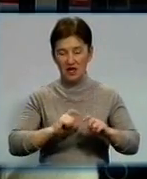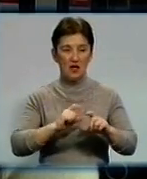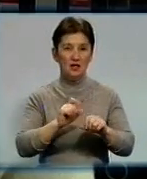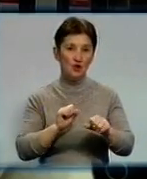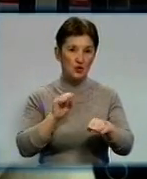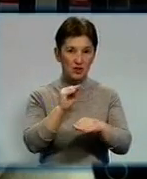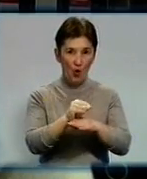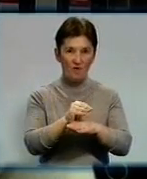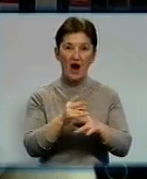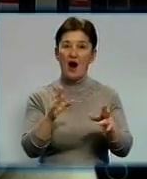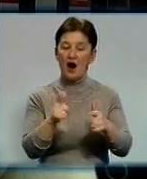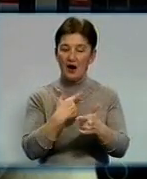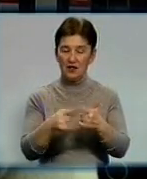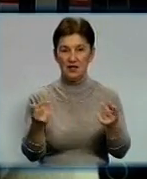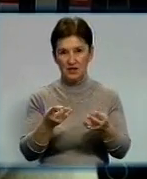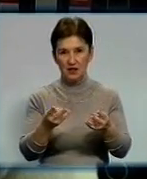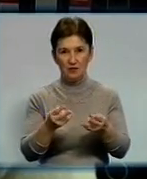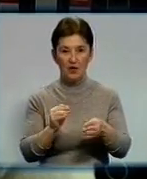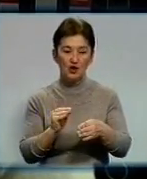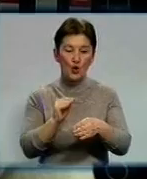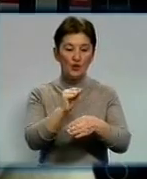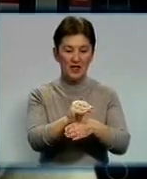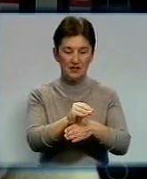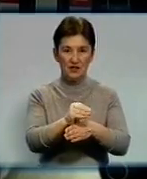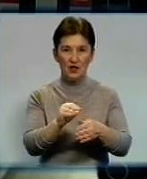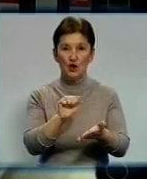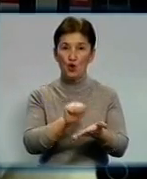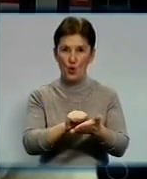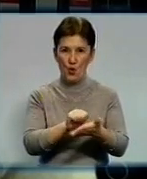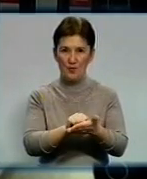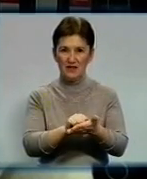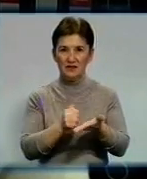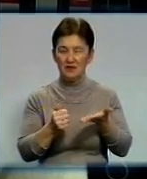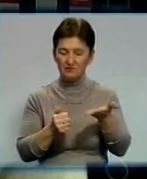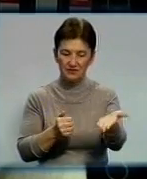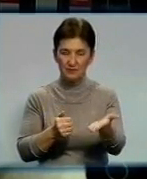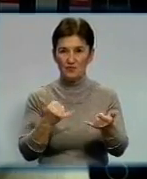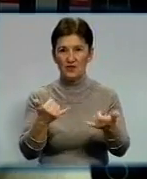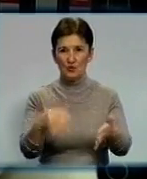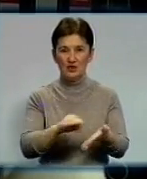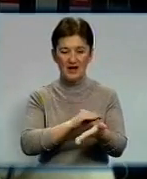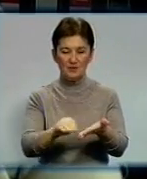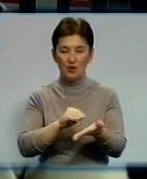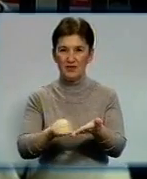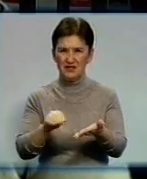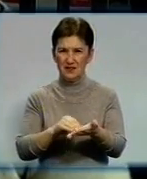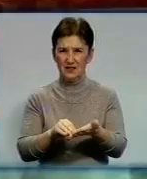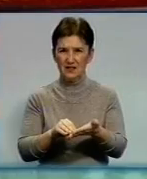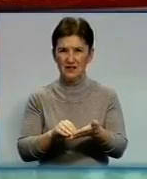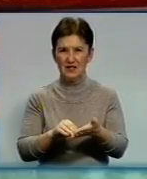додатковій сесії, але треба додати документ відповідний. Тобто є такі сьогодні прописані вже специфічні умови.